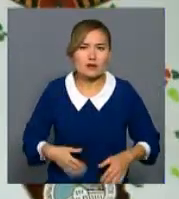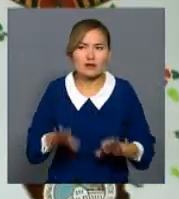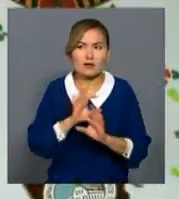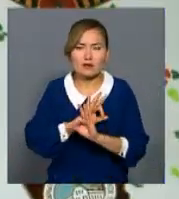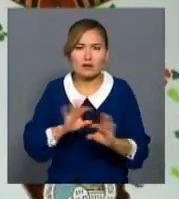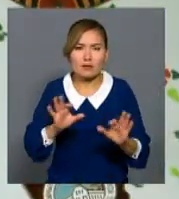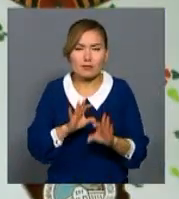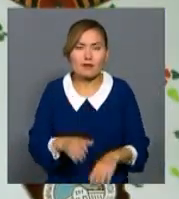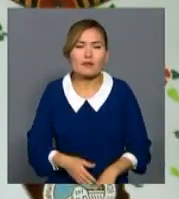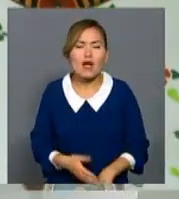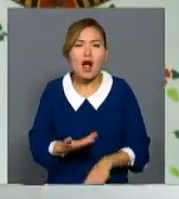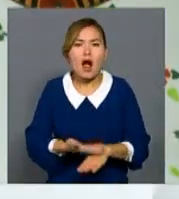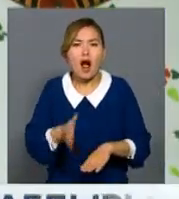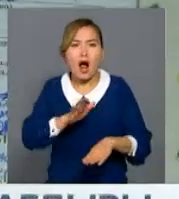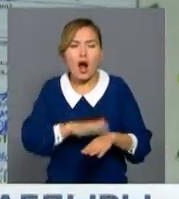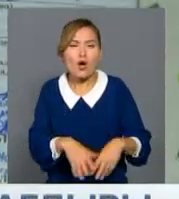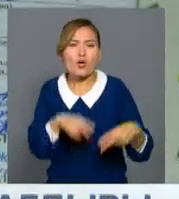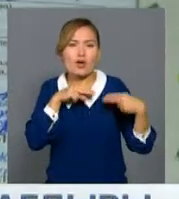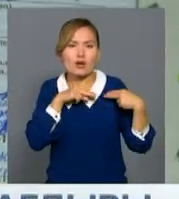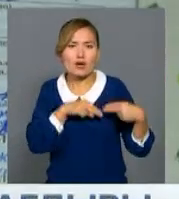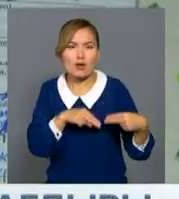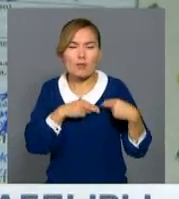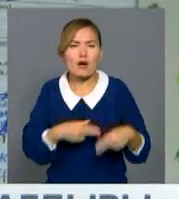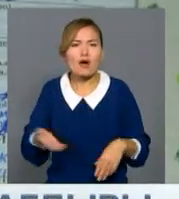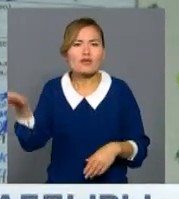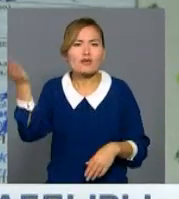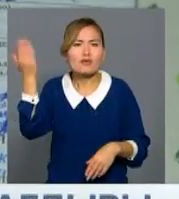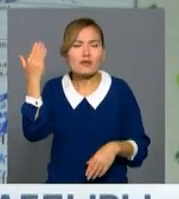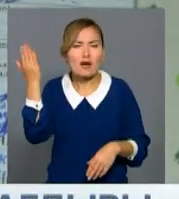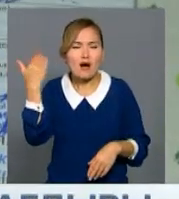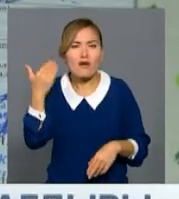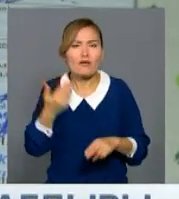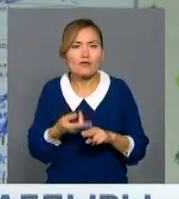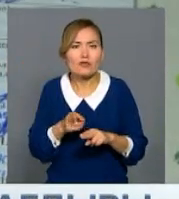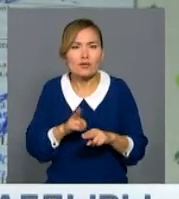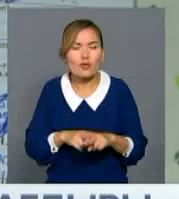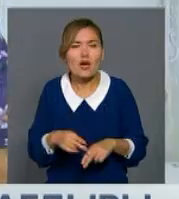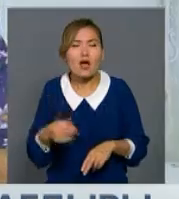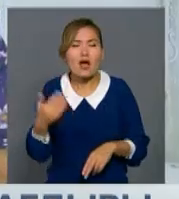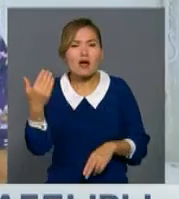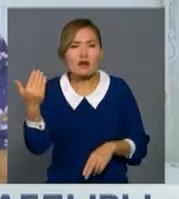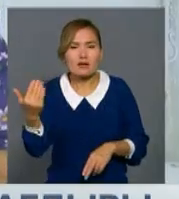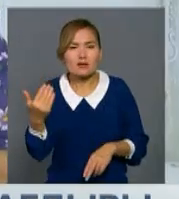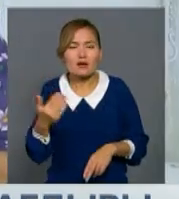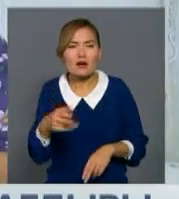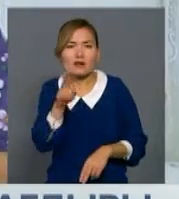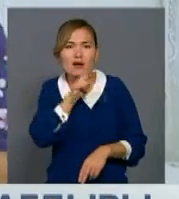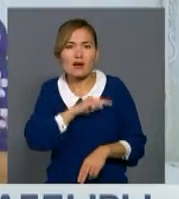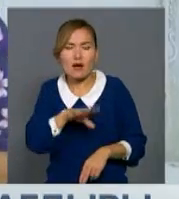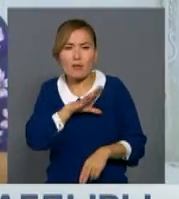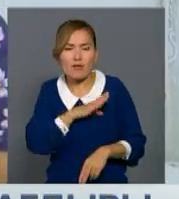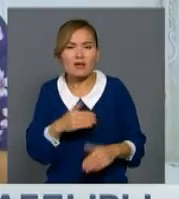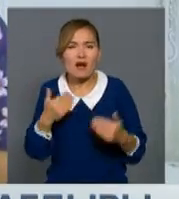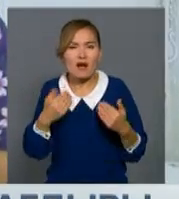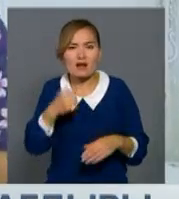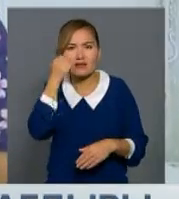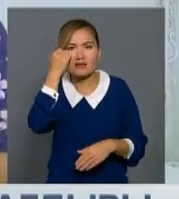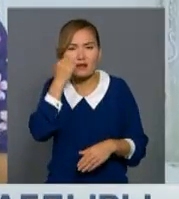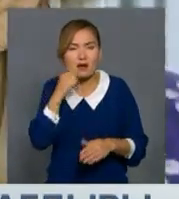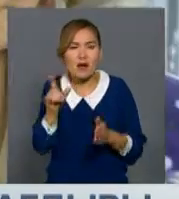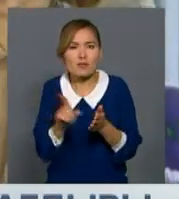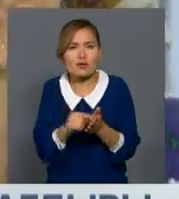Ауыр еңбектің табы марапаталған жарқын шақтарды мұна ескі сөреттер ғана еске түсіреді. Тұл Ардагері Тамара Иван қызы сонауы бірінің